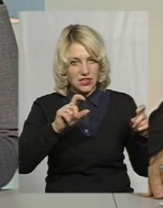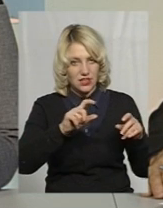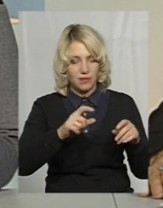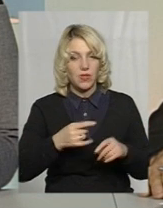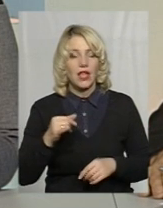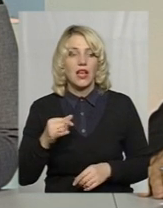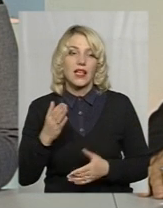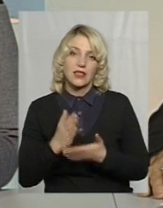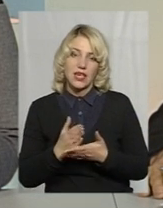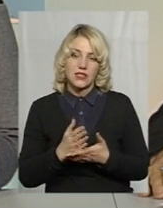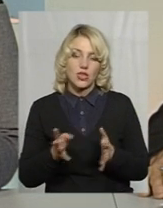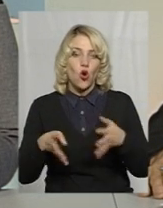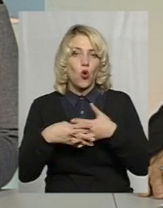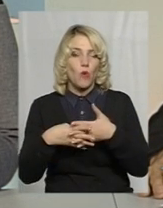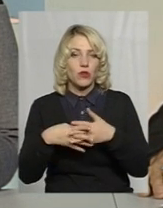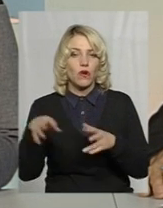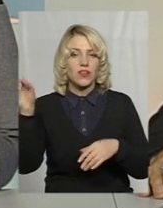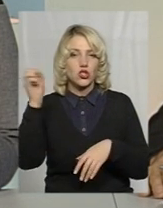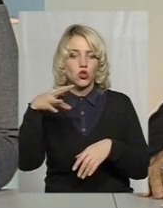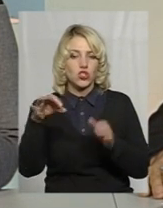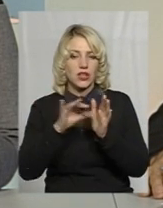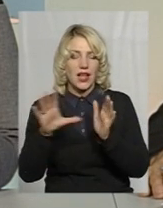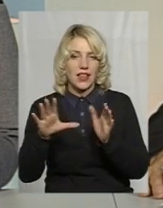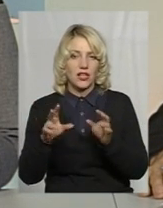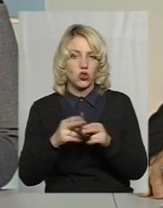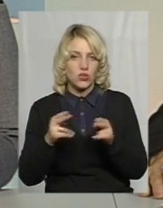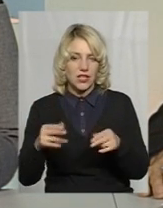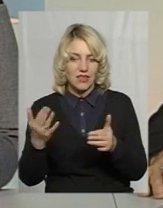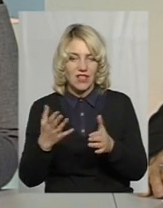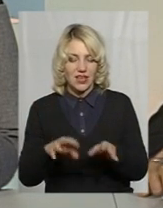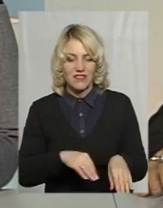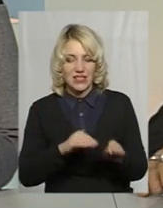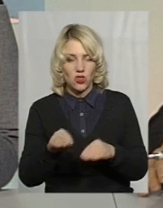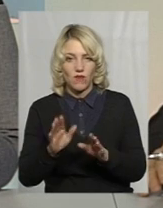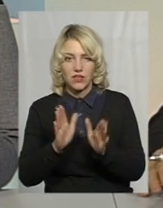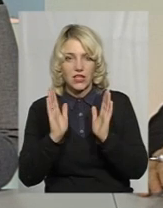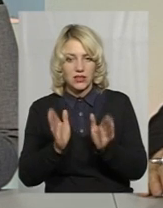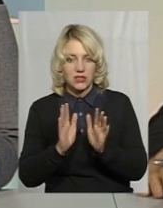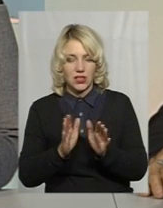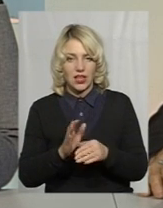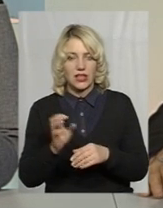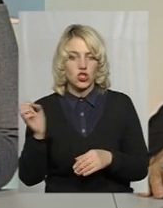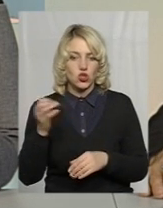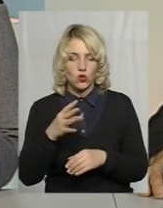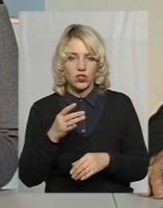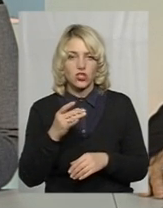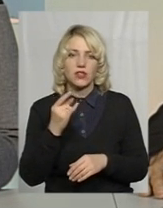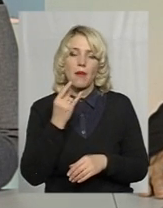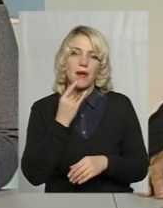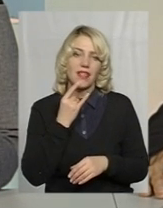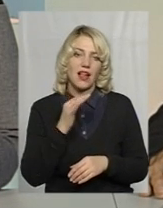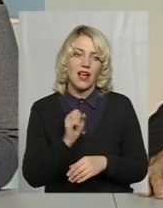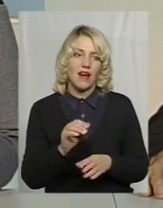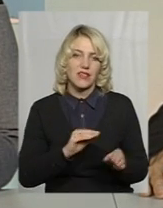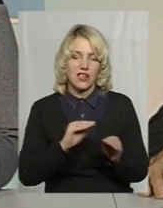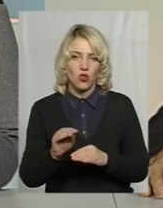Є комбінована сонячна електростанція, в якій встановлено не тільки сонячні панелі, але й встановлений